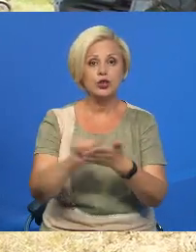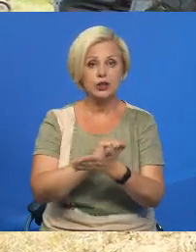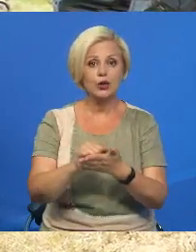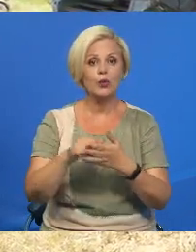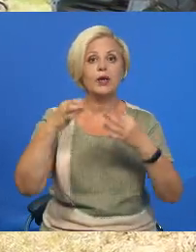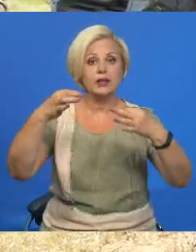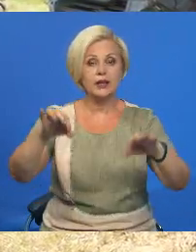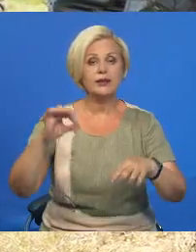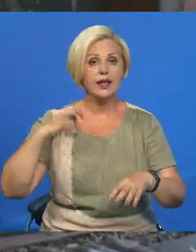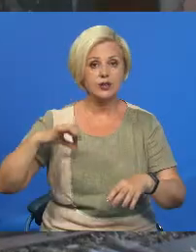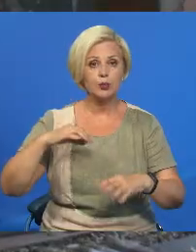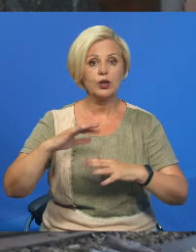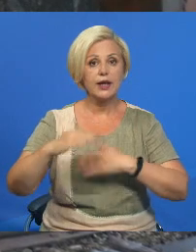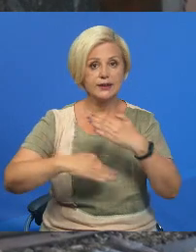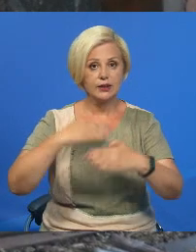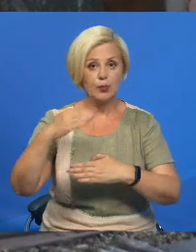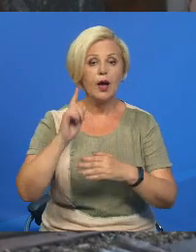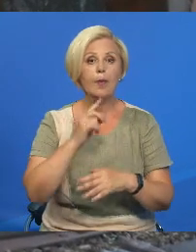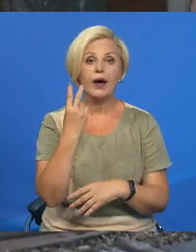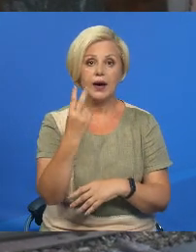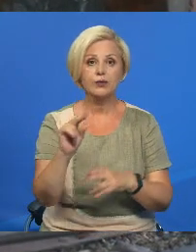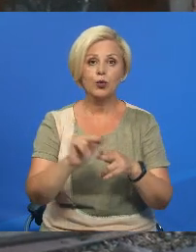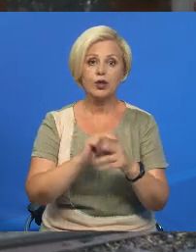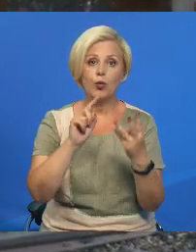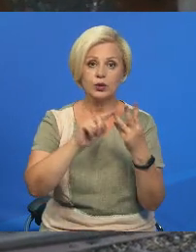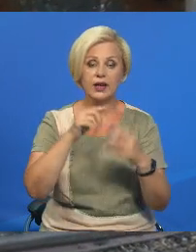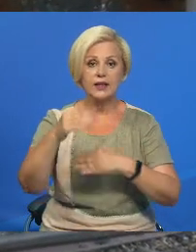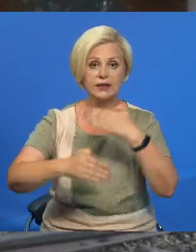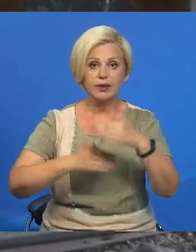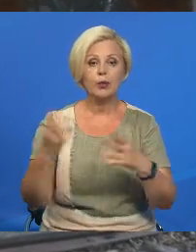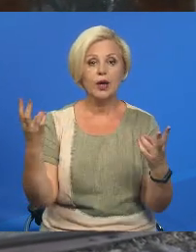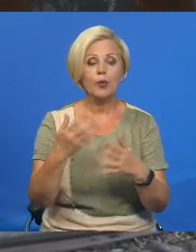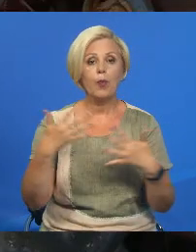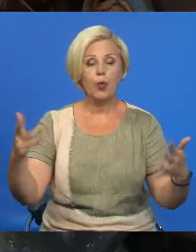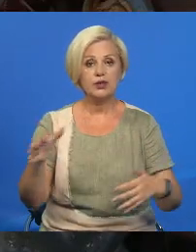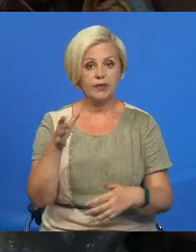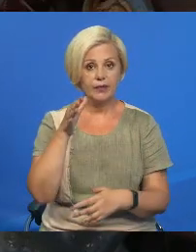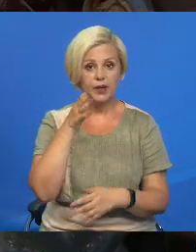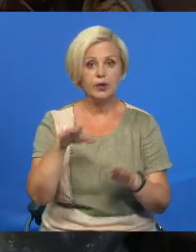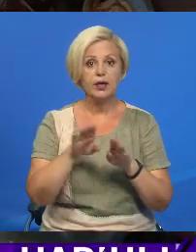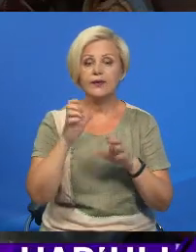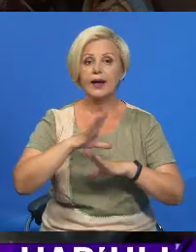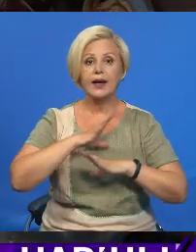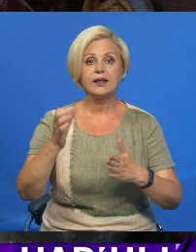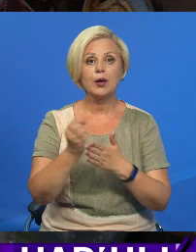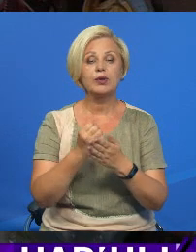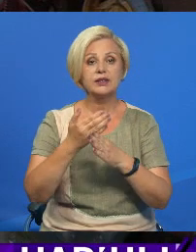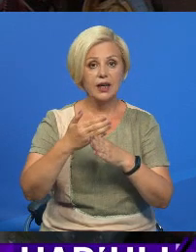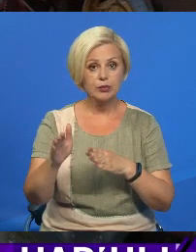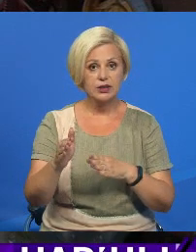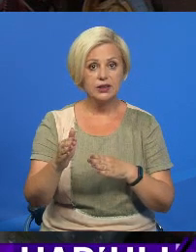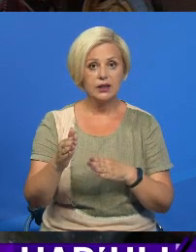на дозвол эксплуатации машин. По кольцу двух. Ремонт третьего комбайна потребует больше часу. Так как не было запчастей, поэтому